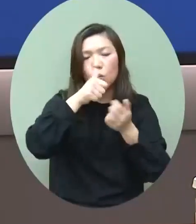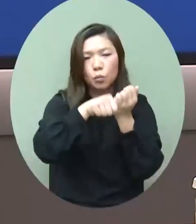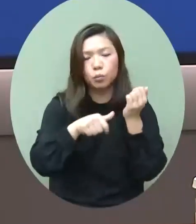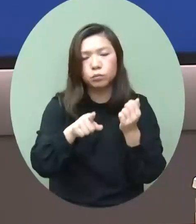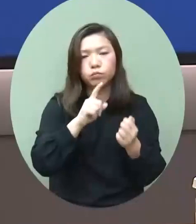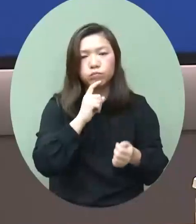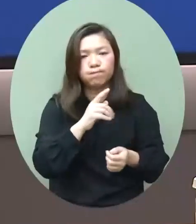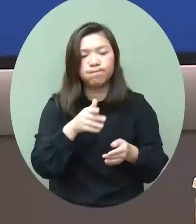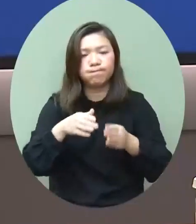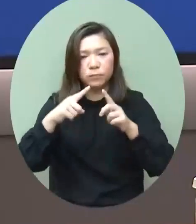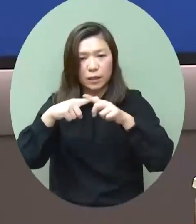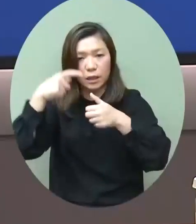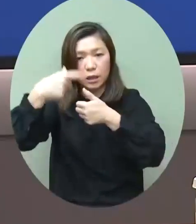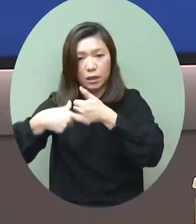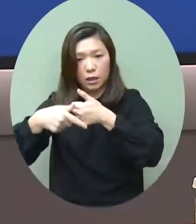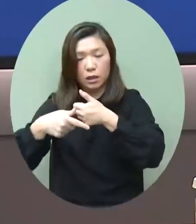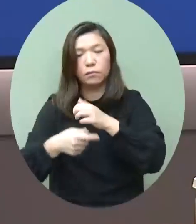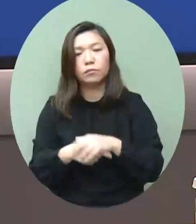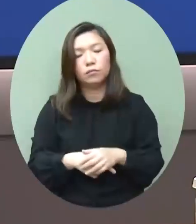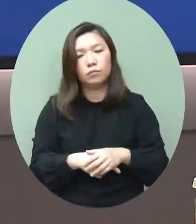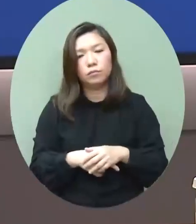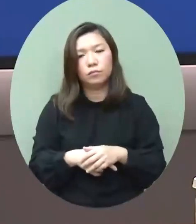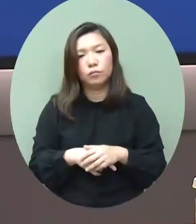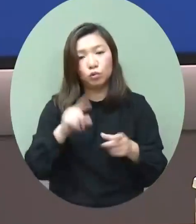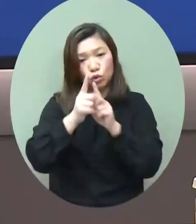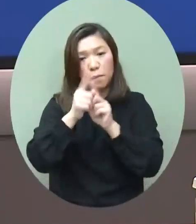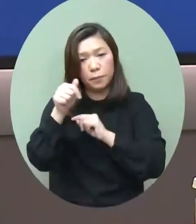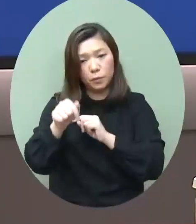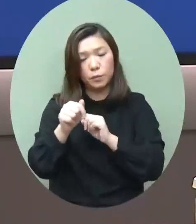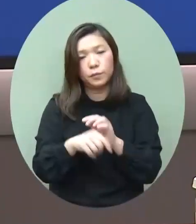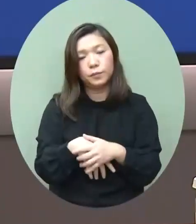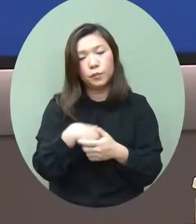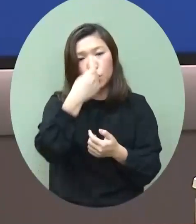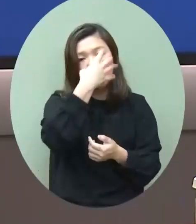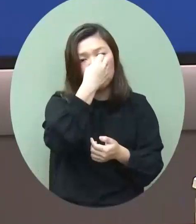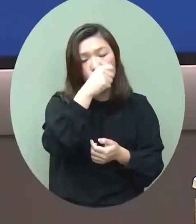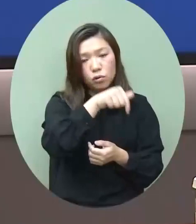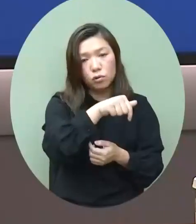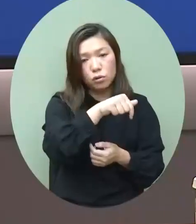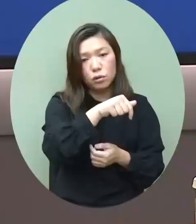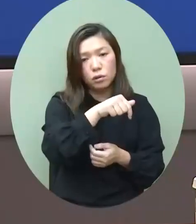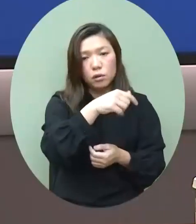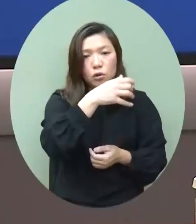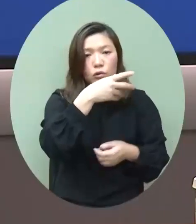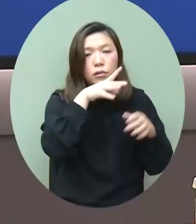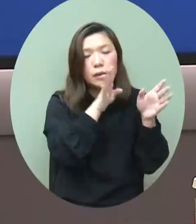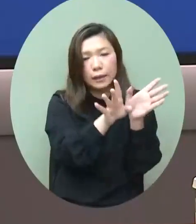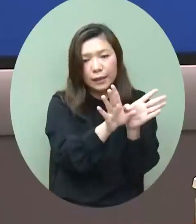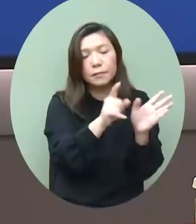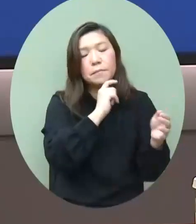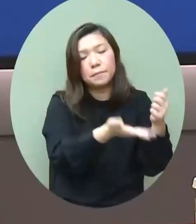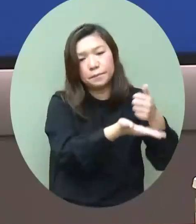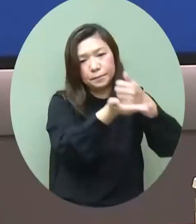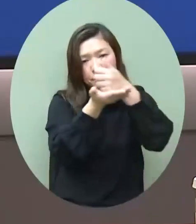各個國際商會的代表和香港的總領事和名譽領事